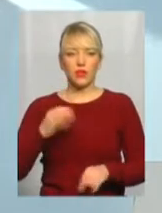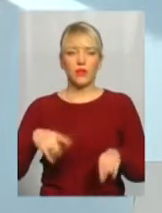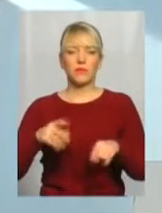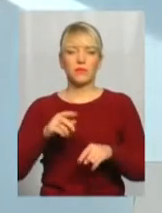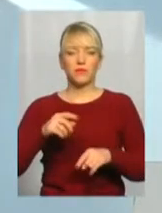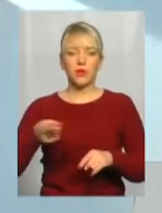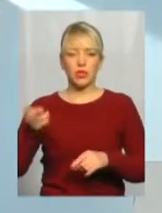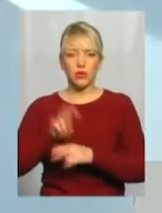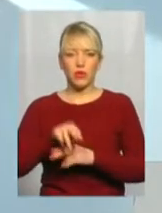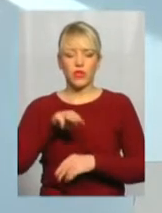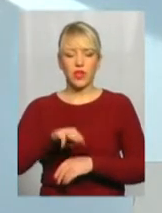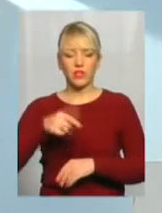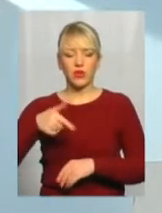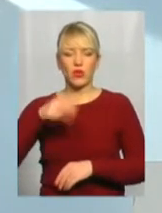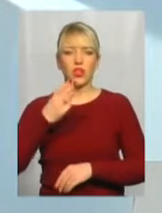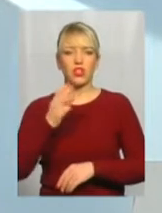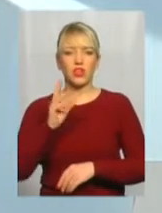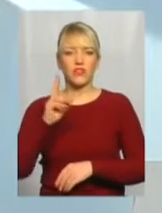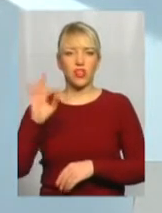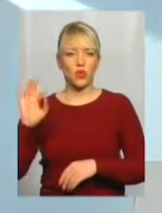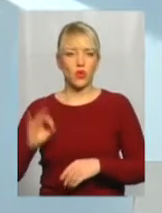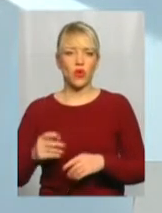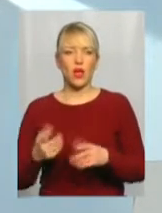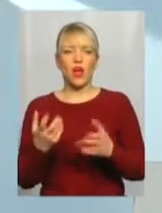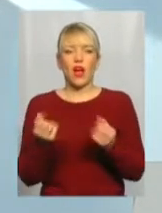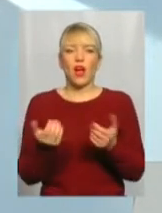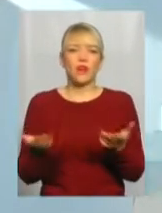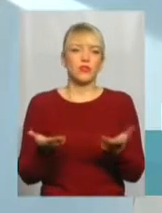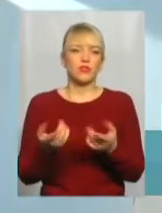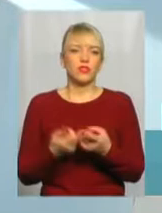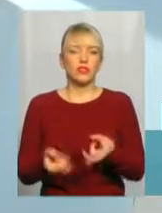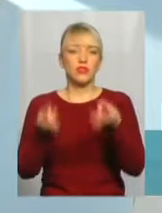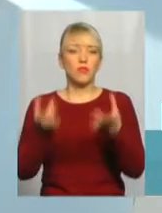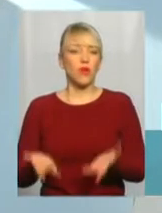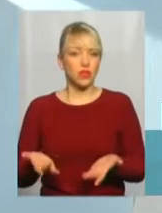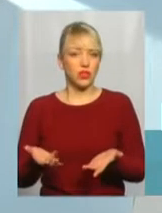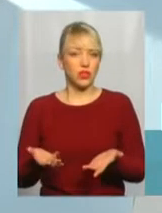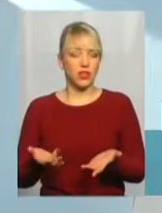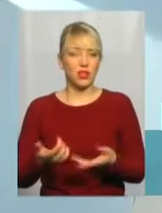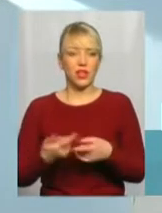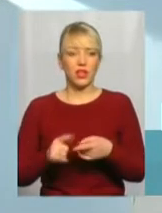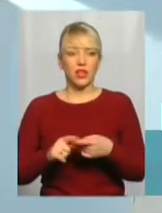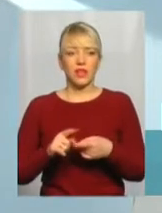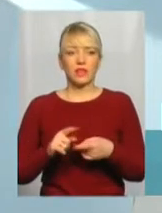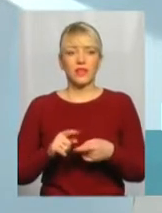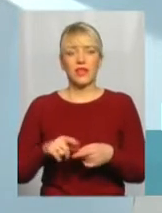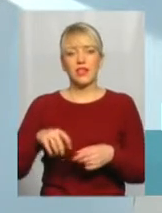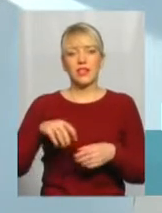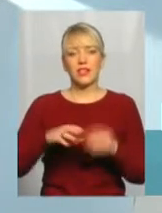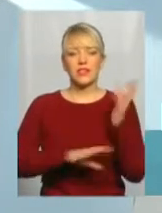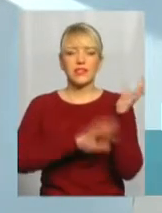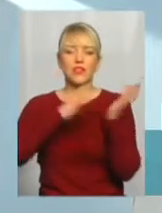Тарас Шевченко уже аж дуже якийсь такий спрощений. Садок вишневій колохати – це